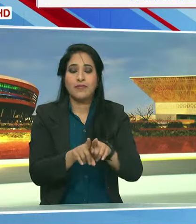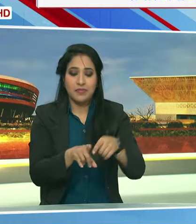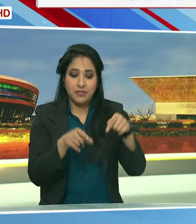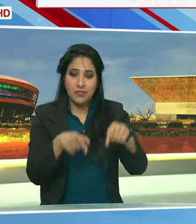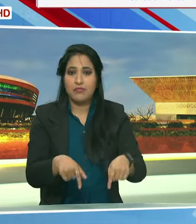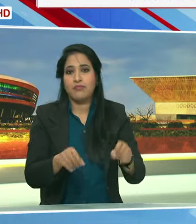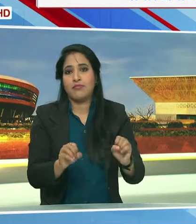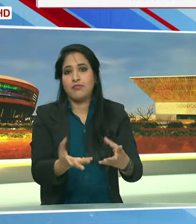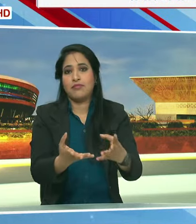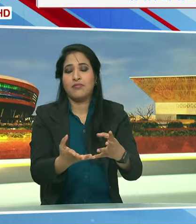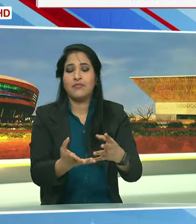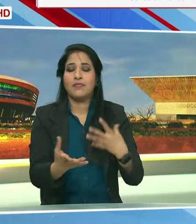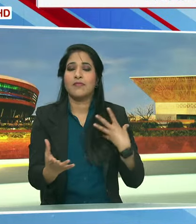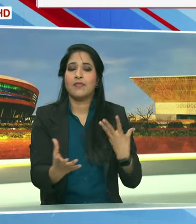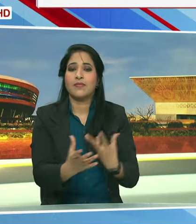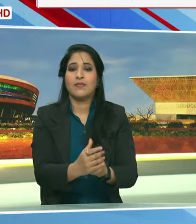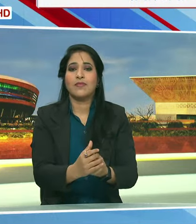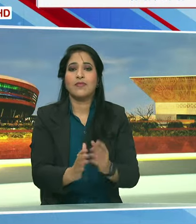इससे सुरुवाद हम लोग करेंगे